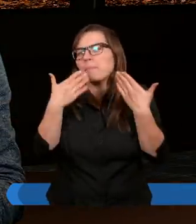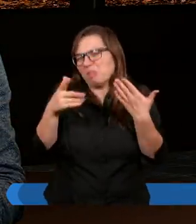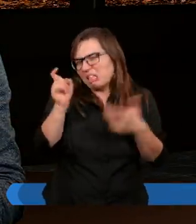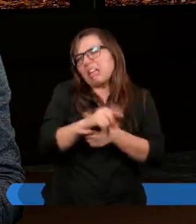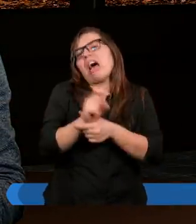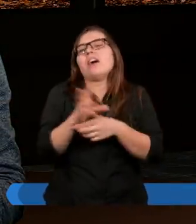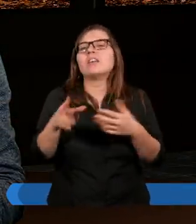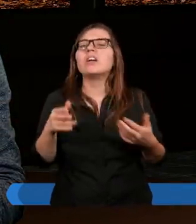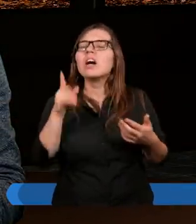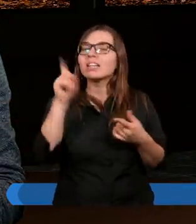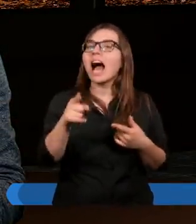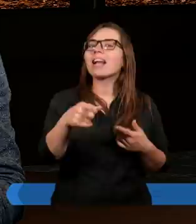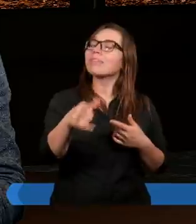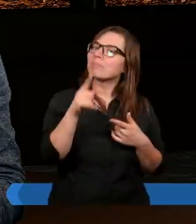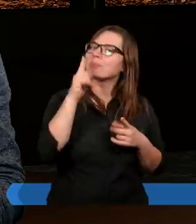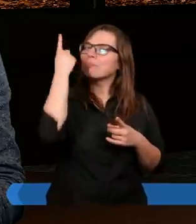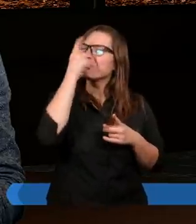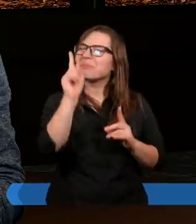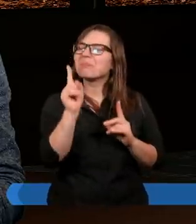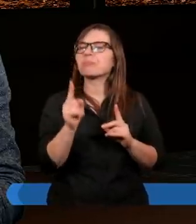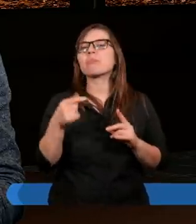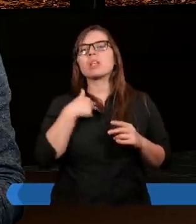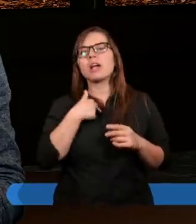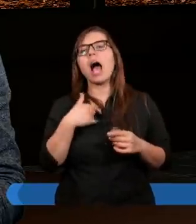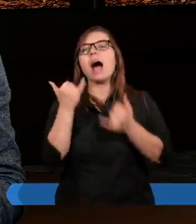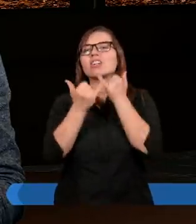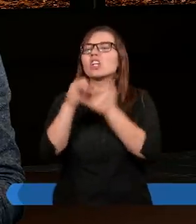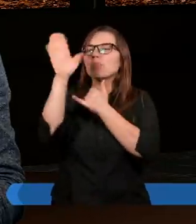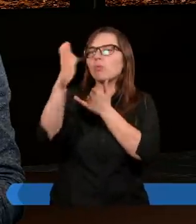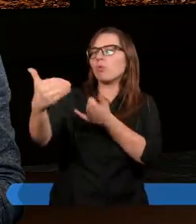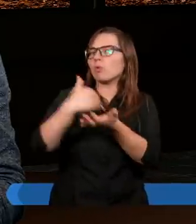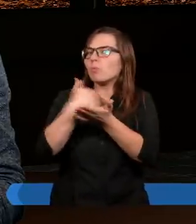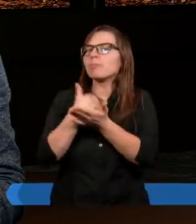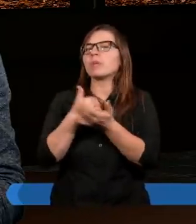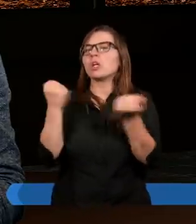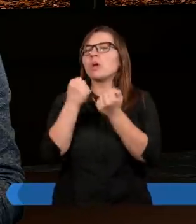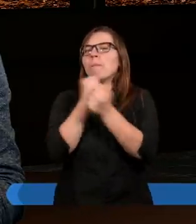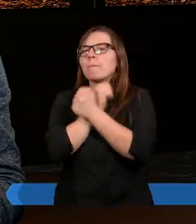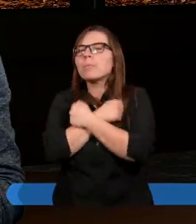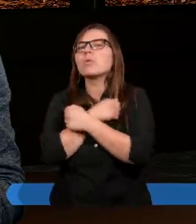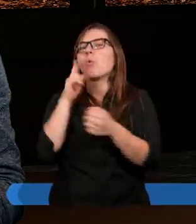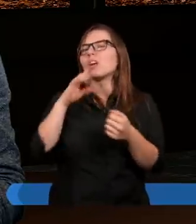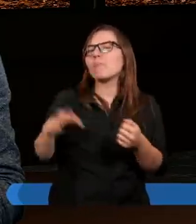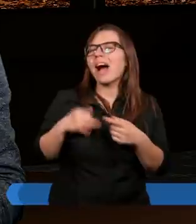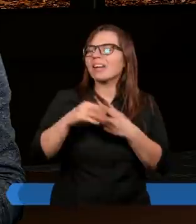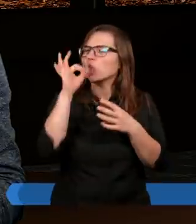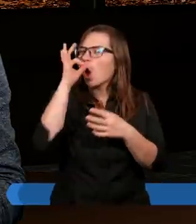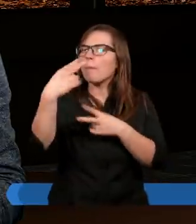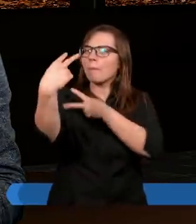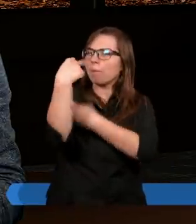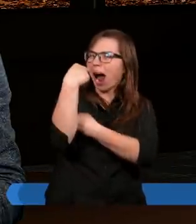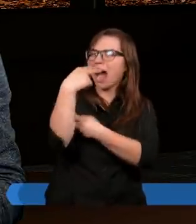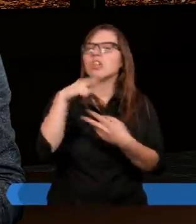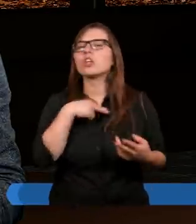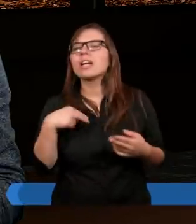Jeżeli mówimy o Bożej łasce, to jest taka dobrotliwość. Wie, jacy jesteśmy, jaki jest nasz stan i patrzy na